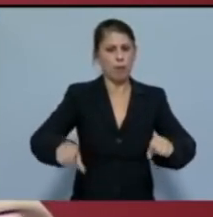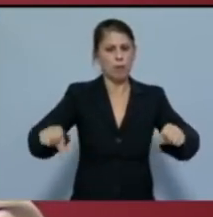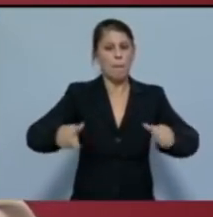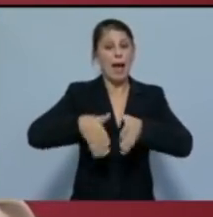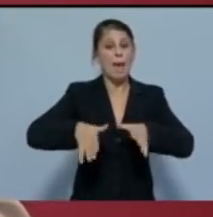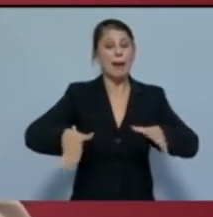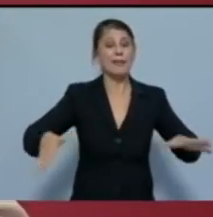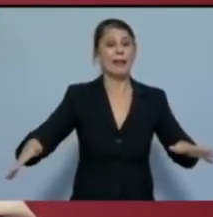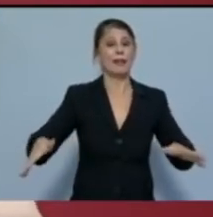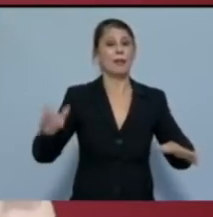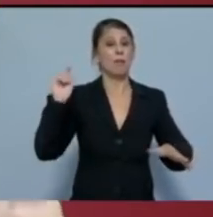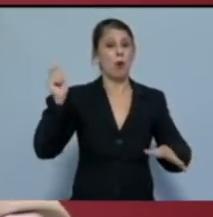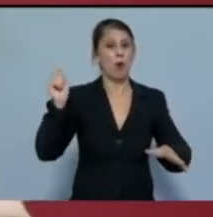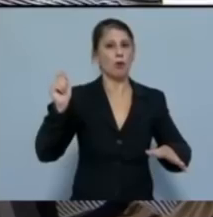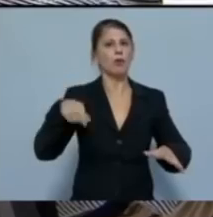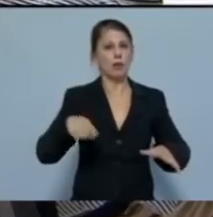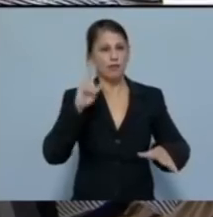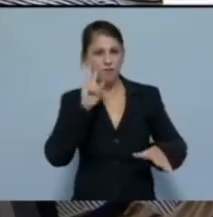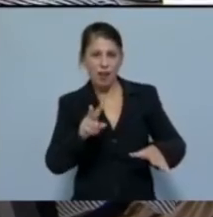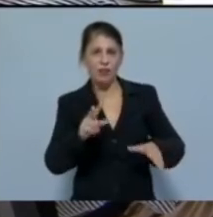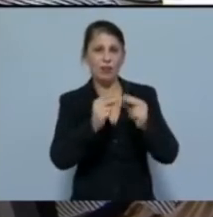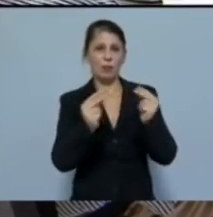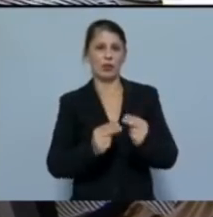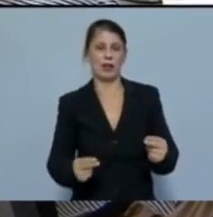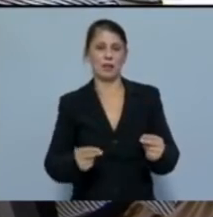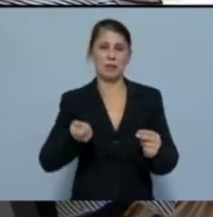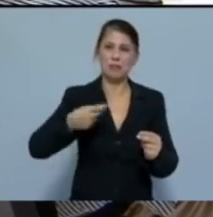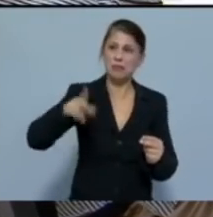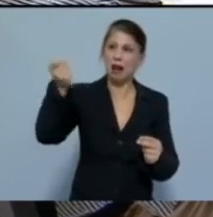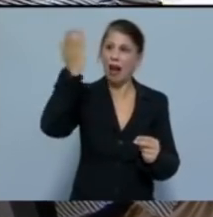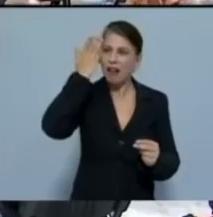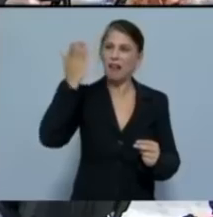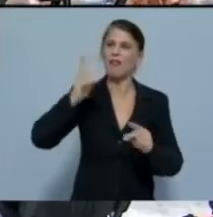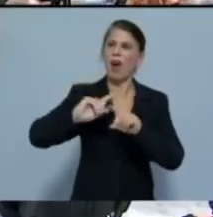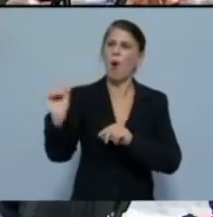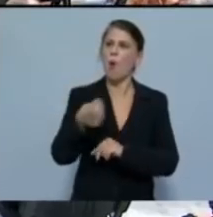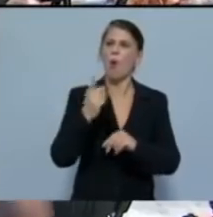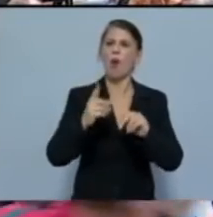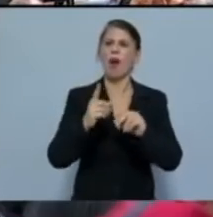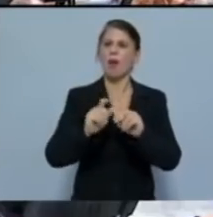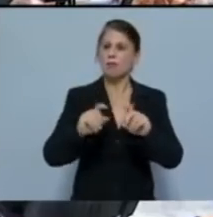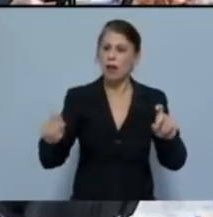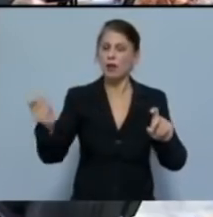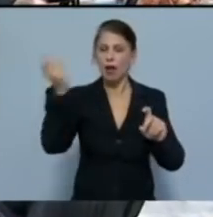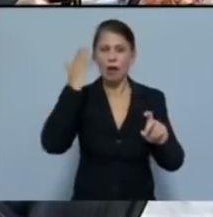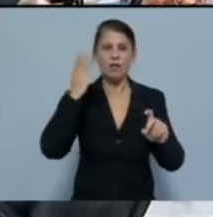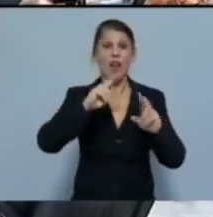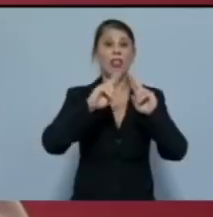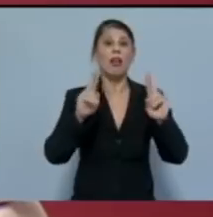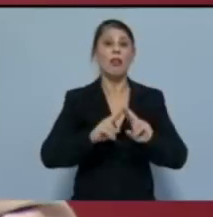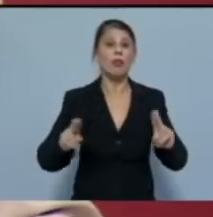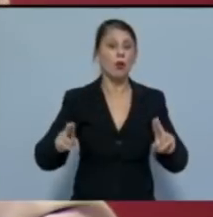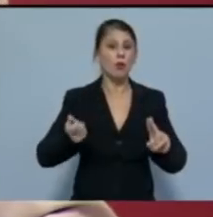στην εκτείναξη της ακρίβειας στον πληθωρισμό που καλπάζει διεθνώς. Έτσι, ο